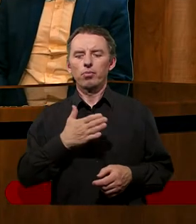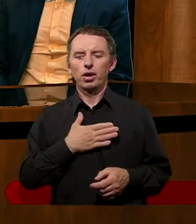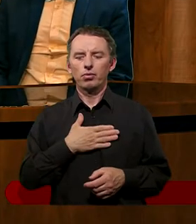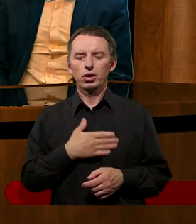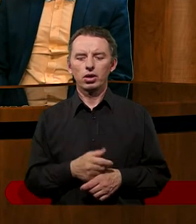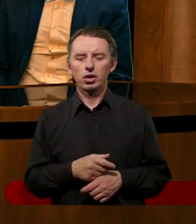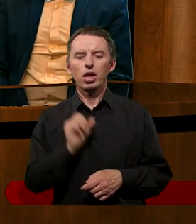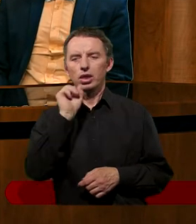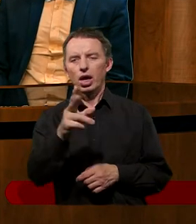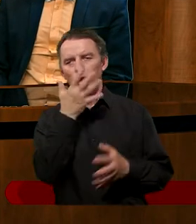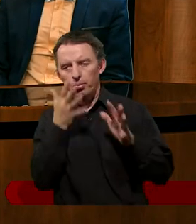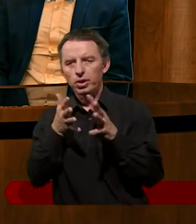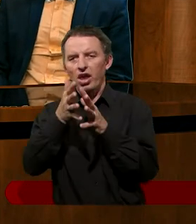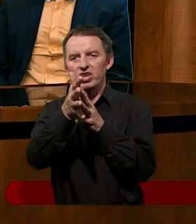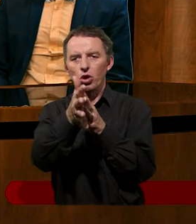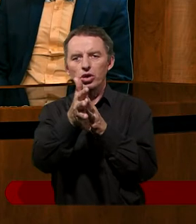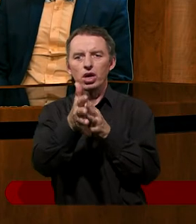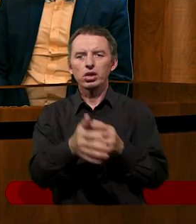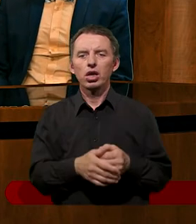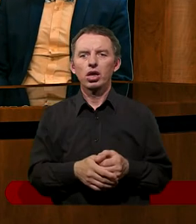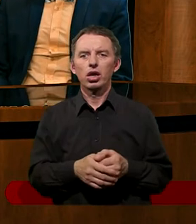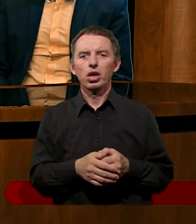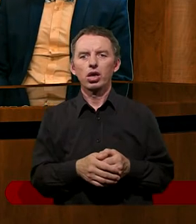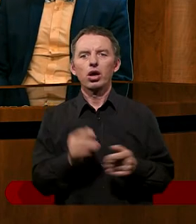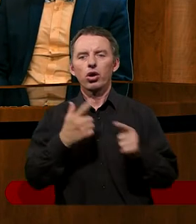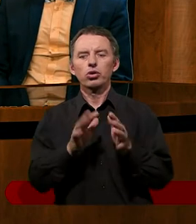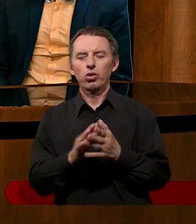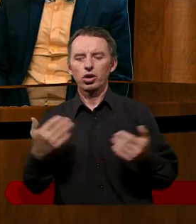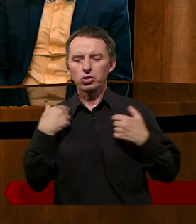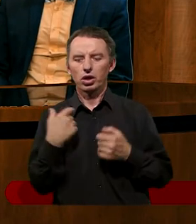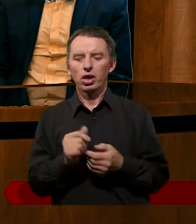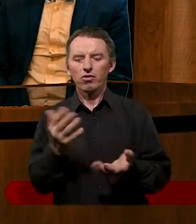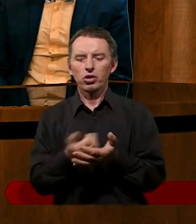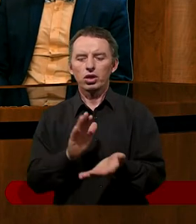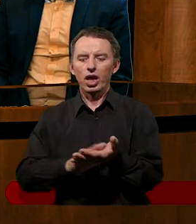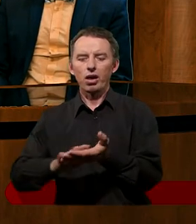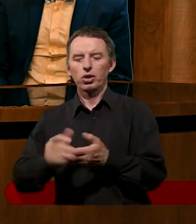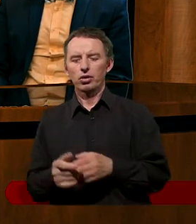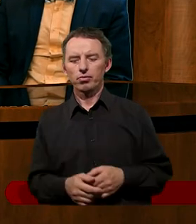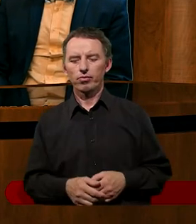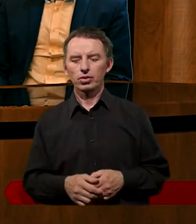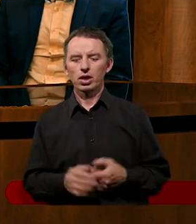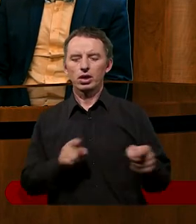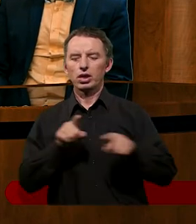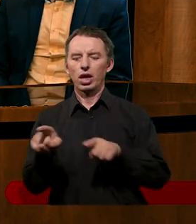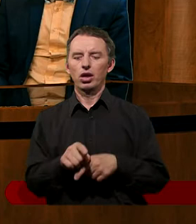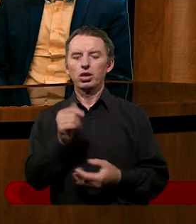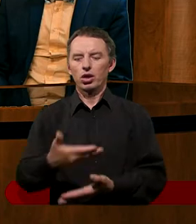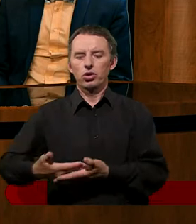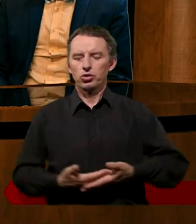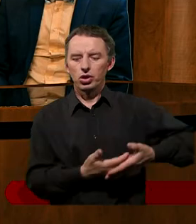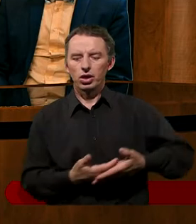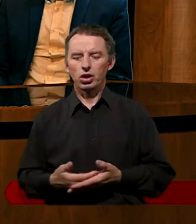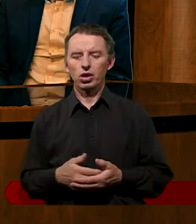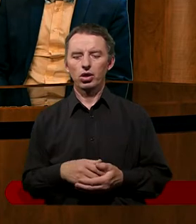takie przewidujące, idąc do kościoła często biorą jakąś kanapkę albo jakiś przysmak dla tego dziecka,